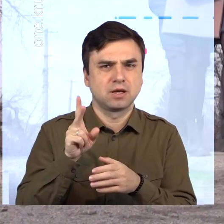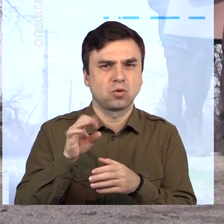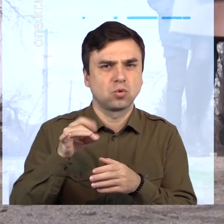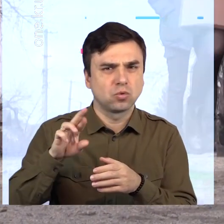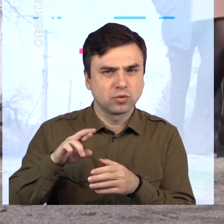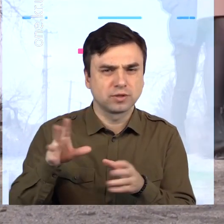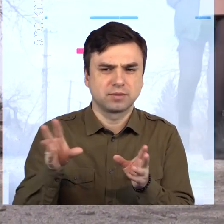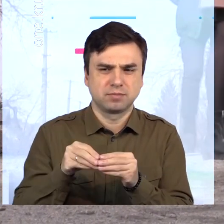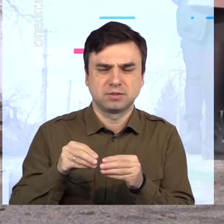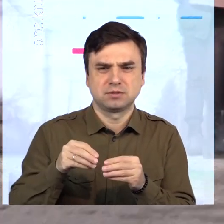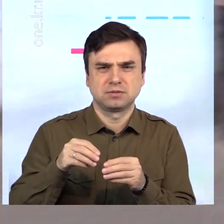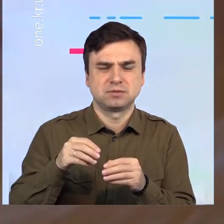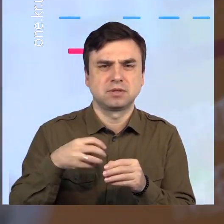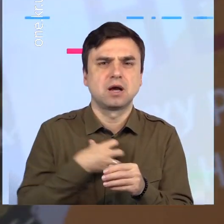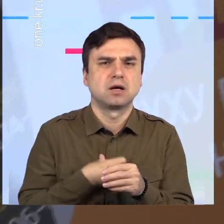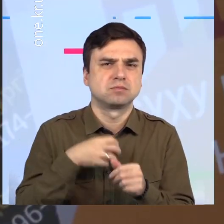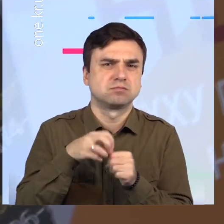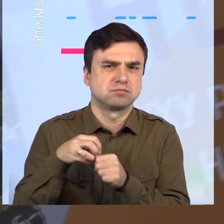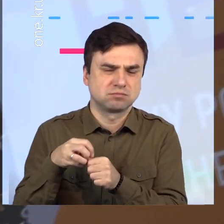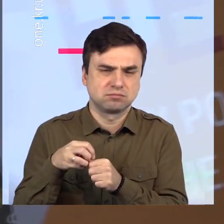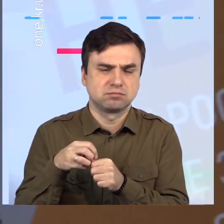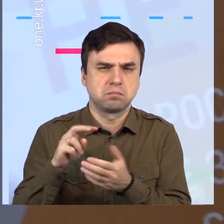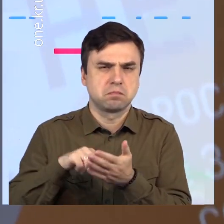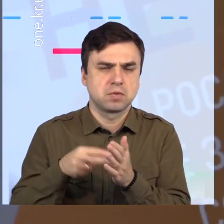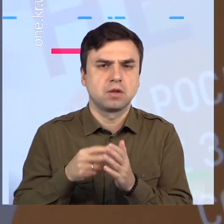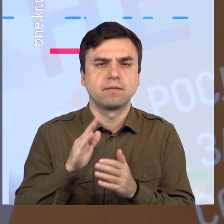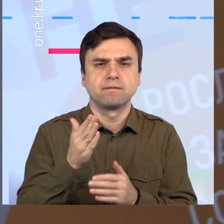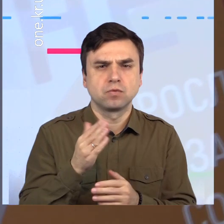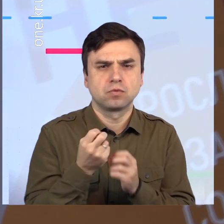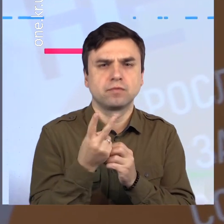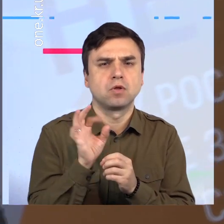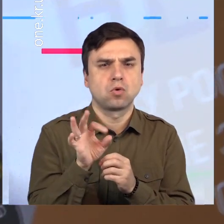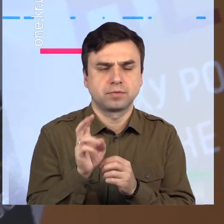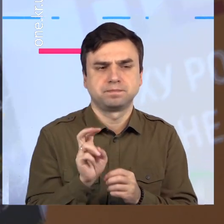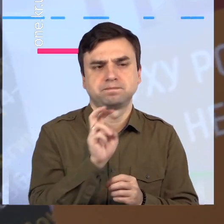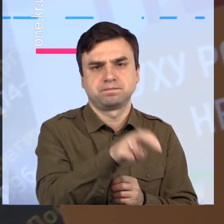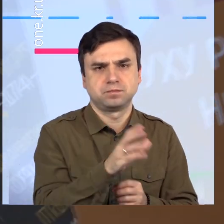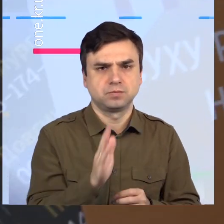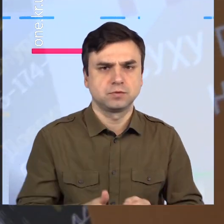завітати у вівторок 12 жовтня. Тетяна Гринберг, Борис Торохтій, перший міський.